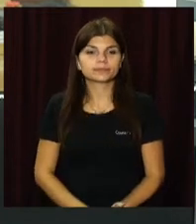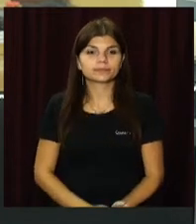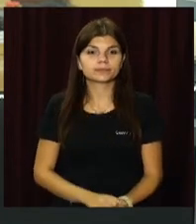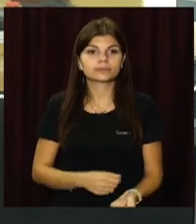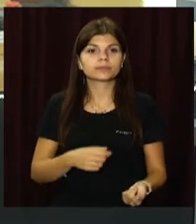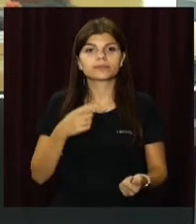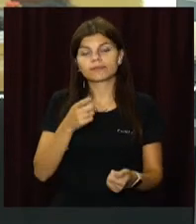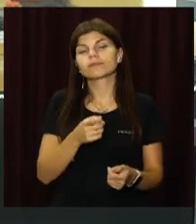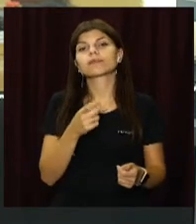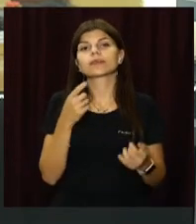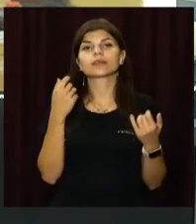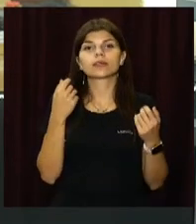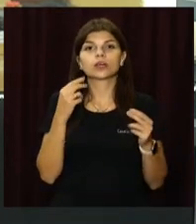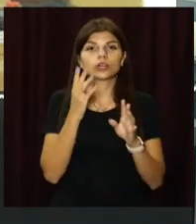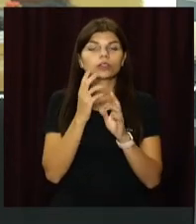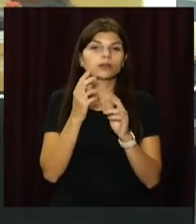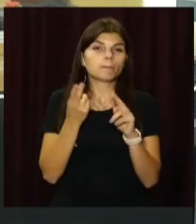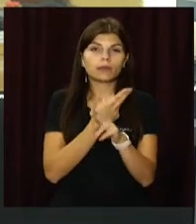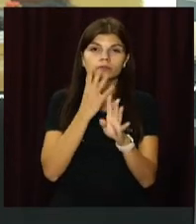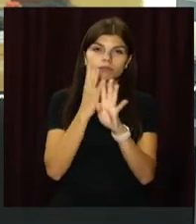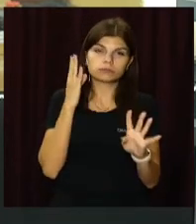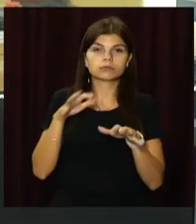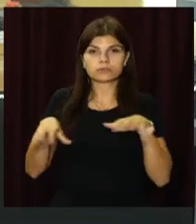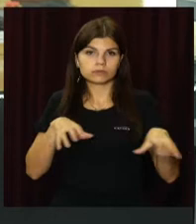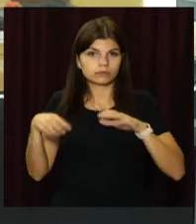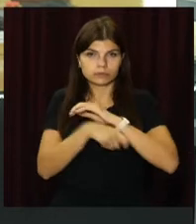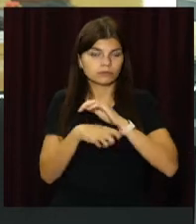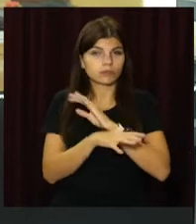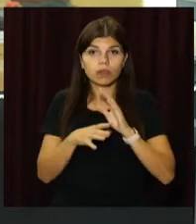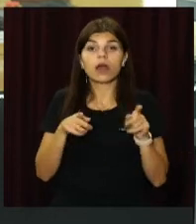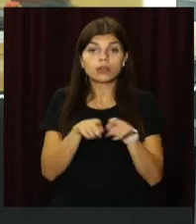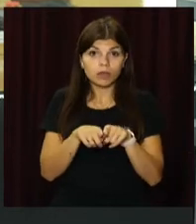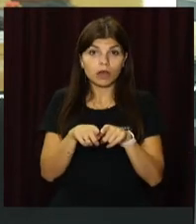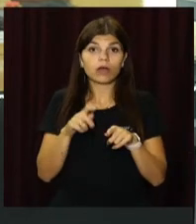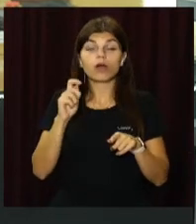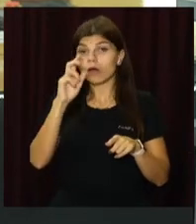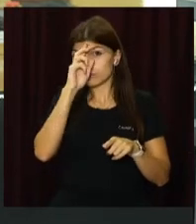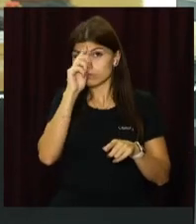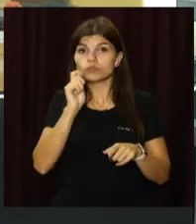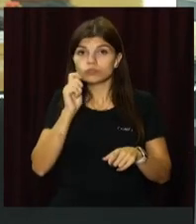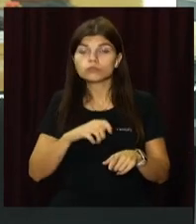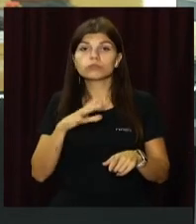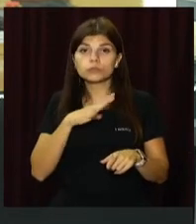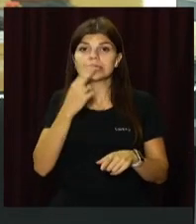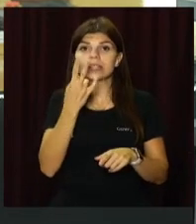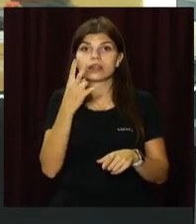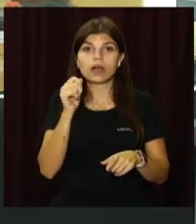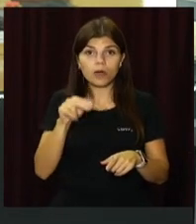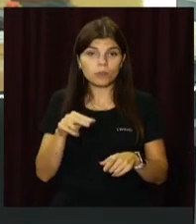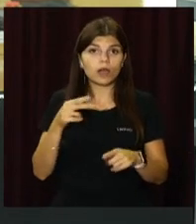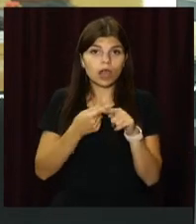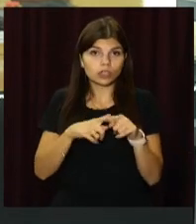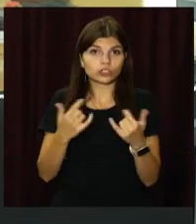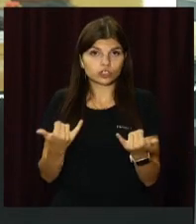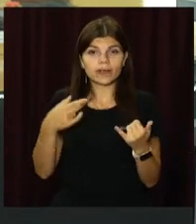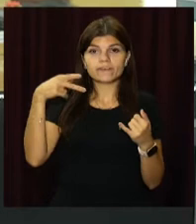Безбюрократичної тяганини та черг. Так, вже 9 років отримують державні послуги українці. Мережа ЦНАПів сьогодні – це